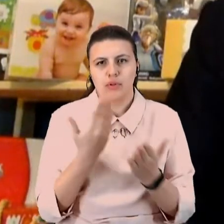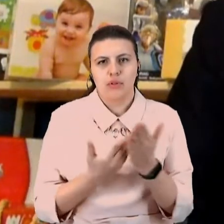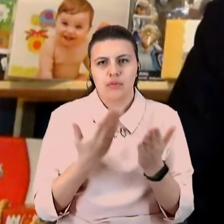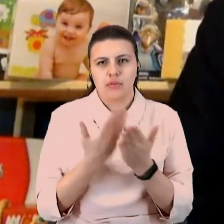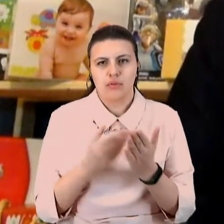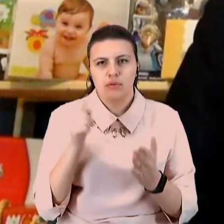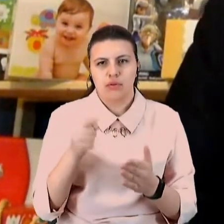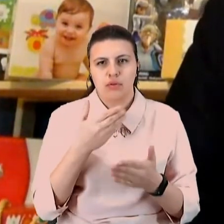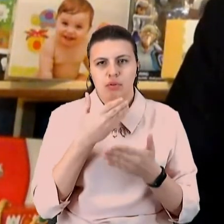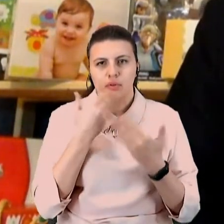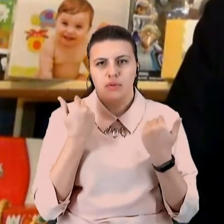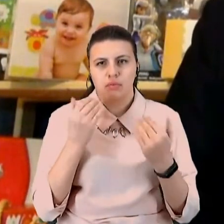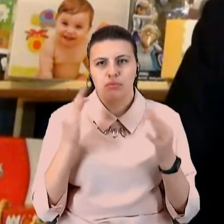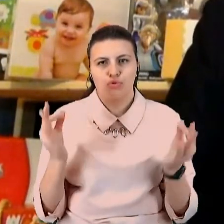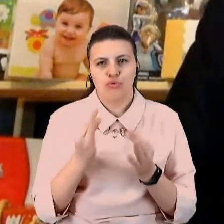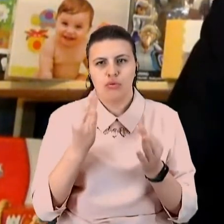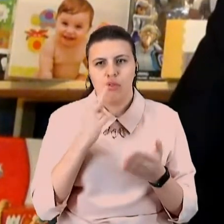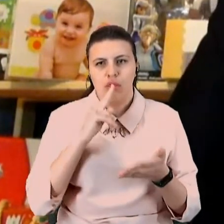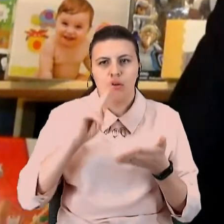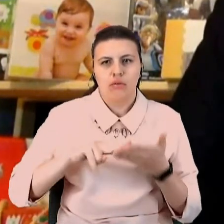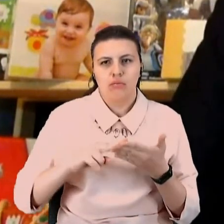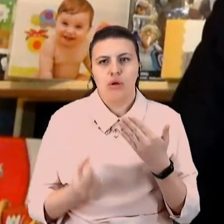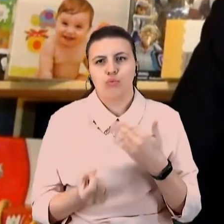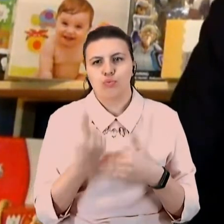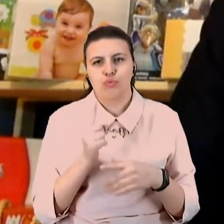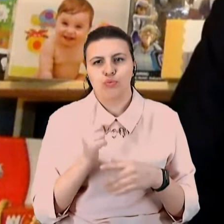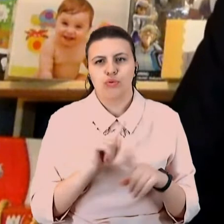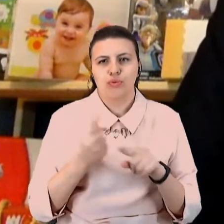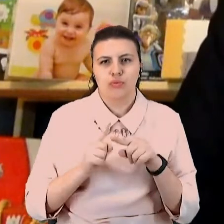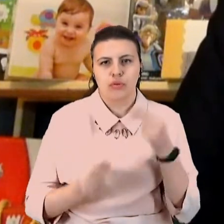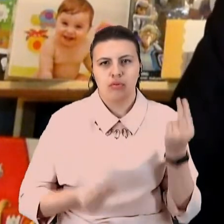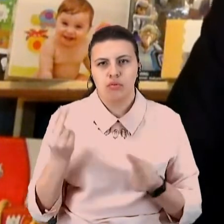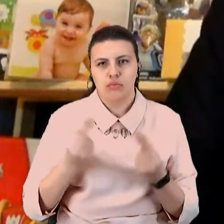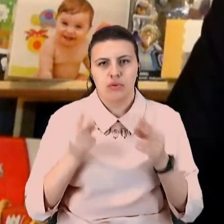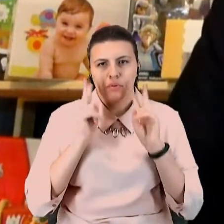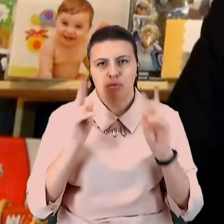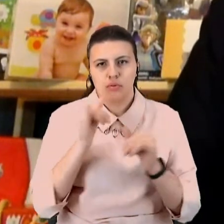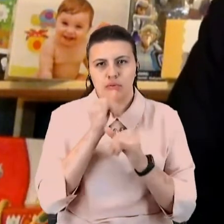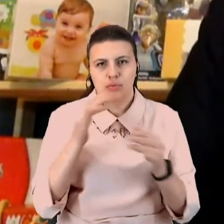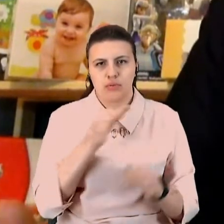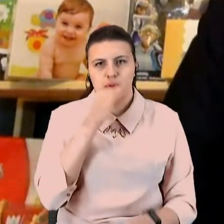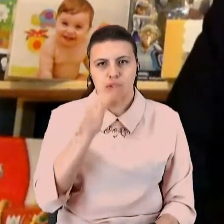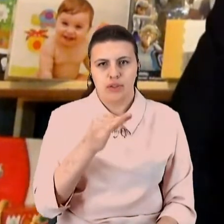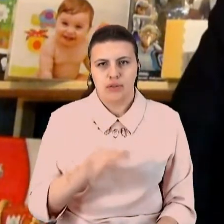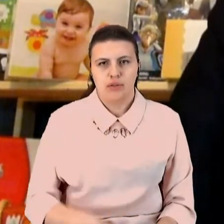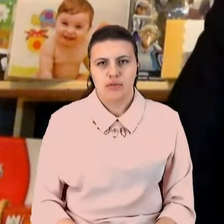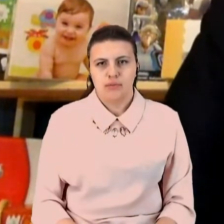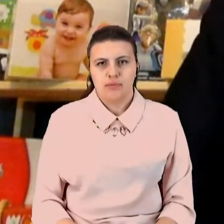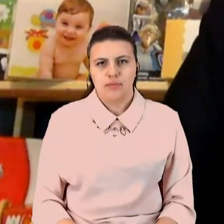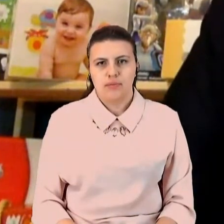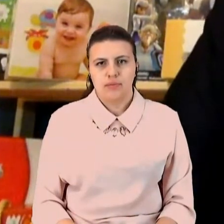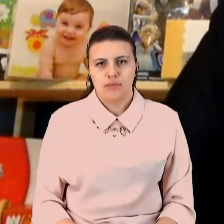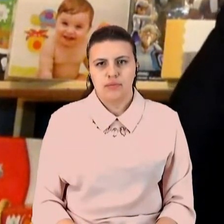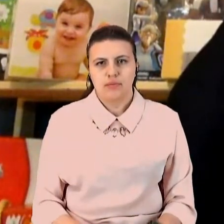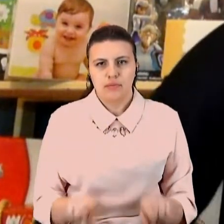жодного питання. Про походження на товару ми можемо сказати. Ніхто в нас іде на місці, відповідно, такі іграшки не